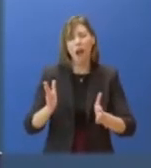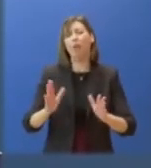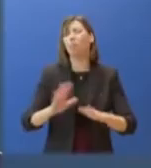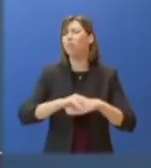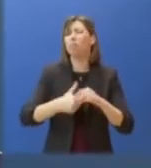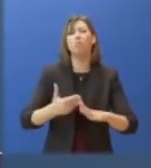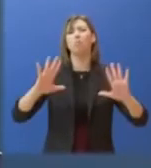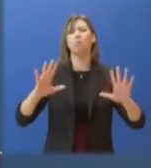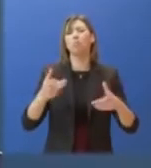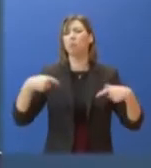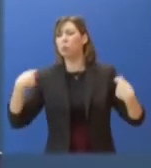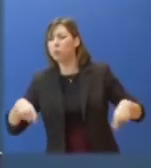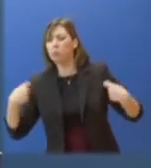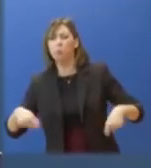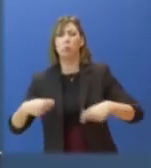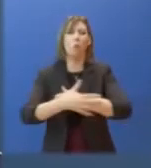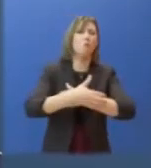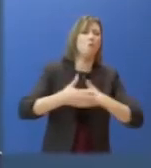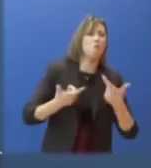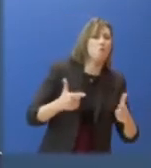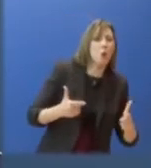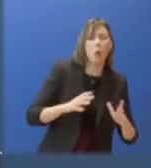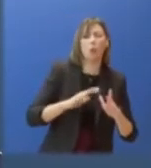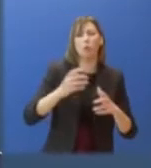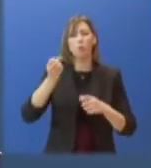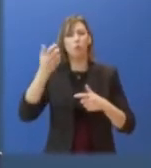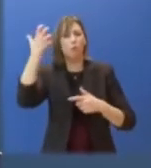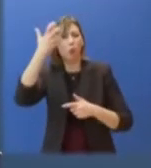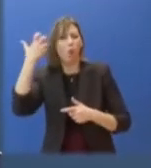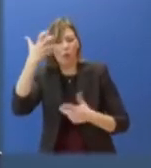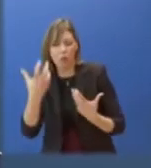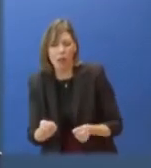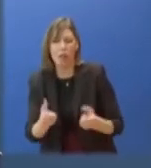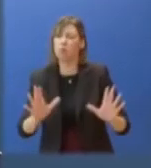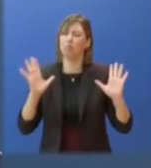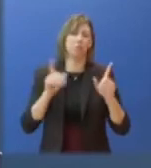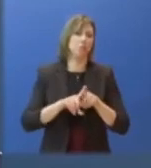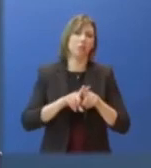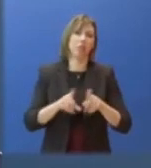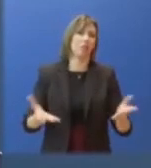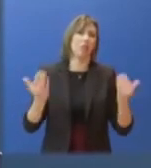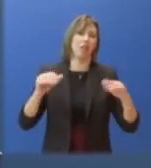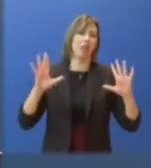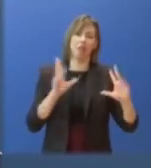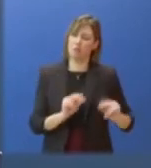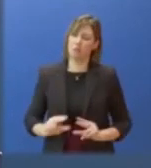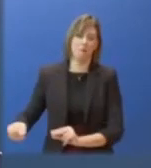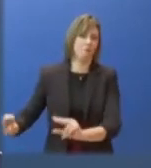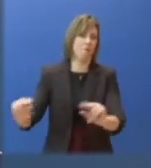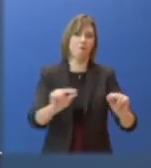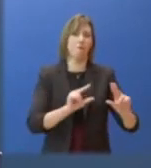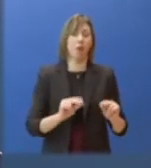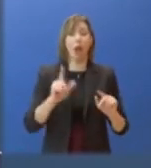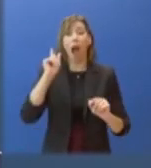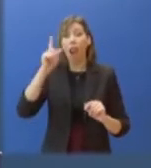θρησκευτικών ή ευρύτερα πολιτισμικών παραγόντων. Η αντιμετώπιση και η εξάλληψή τους χρειάζεται να μας βρει ενωμένους και